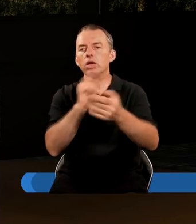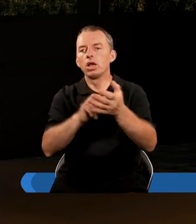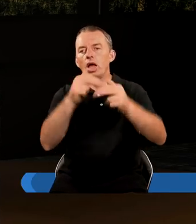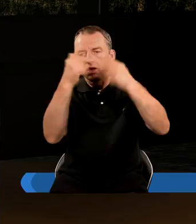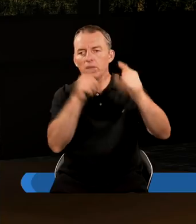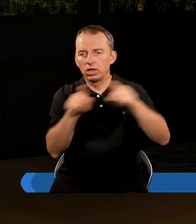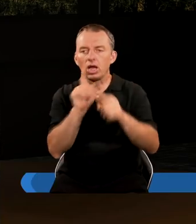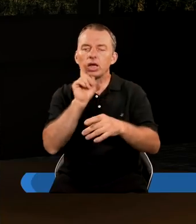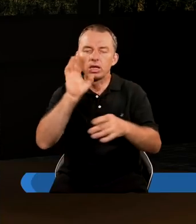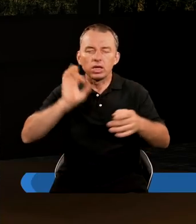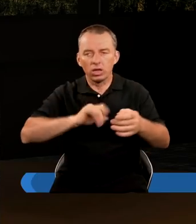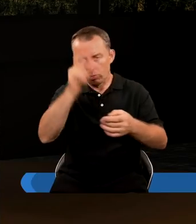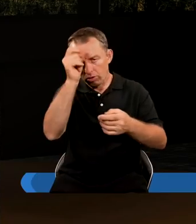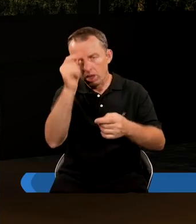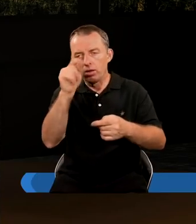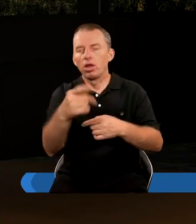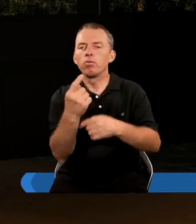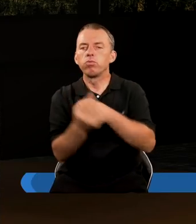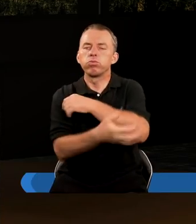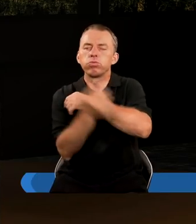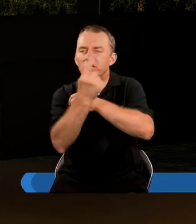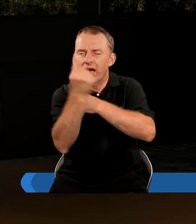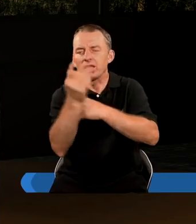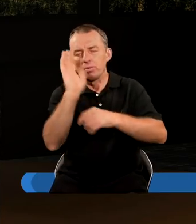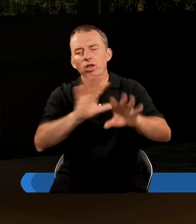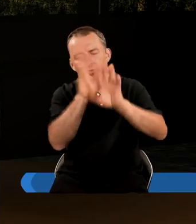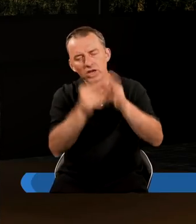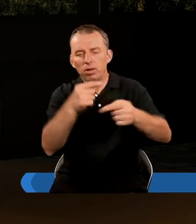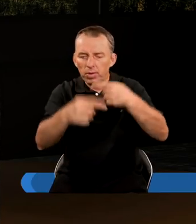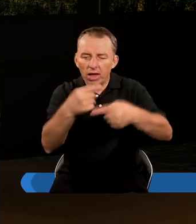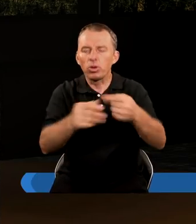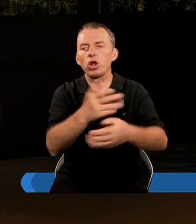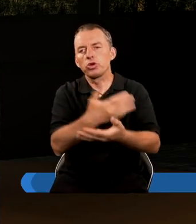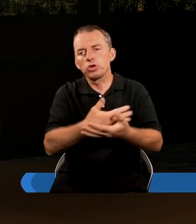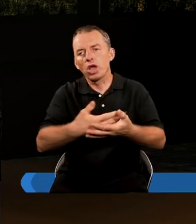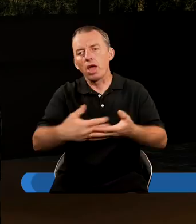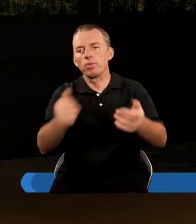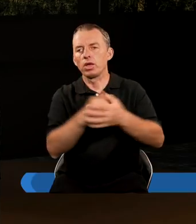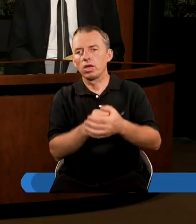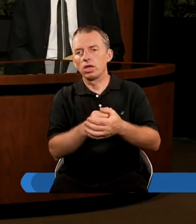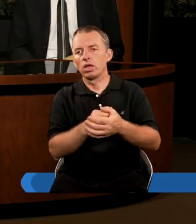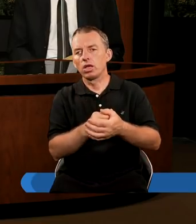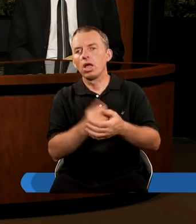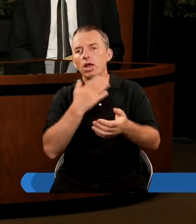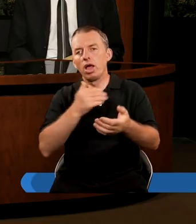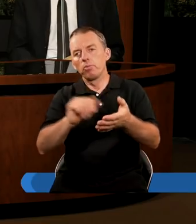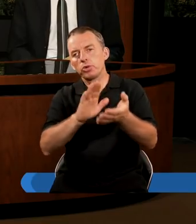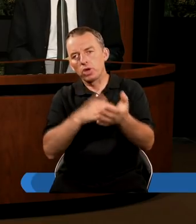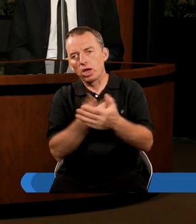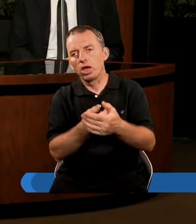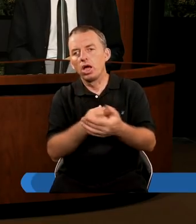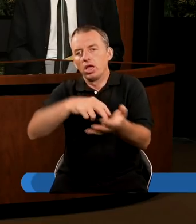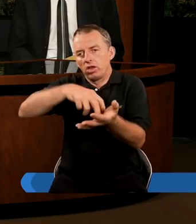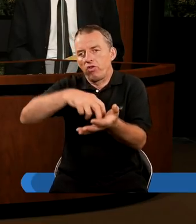niebie znak syna człowieczego i wtedy biadać będą wszystkie plemiona ziemi. Ja mam przykład, który mówi, że